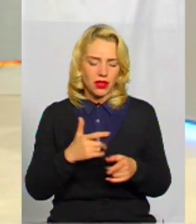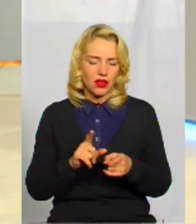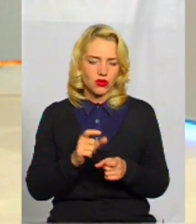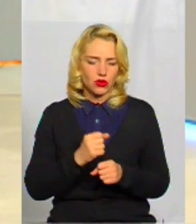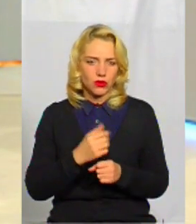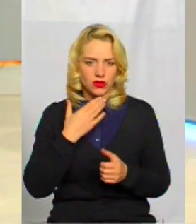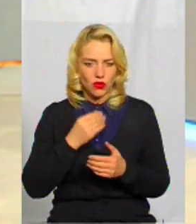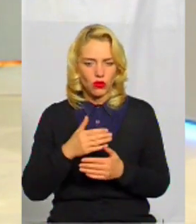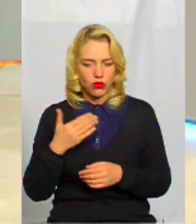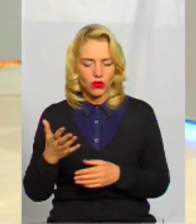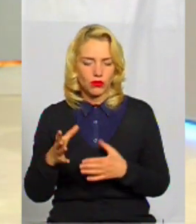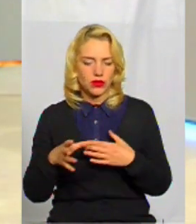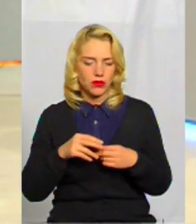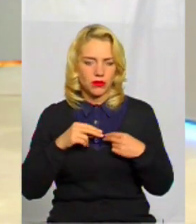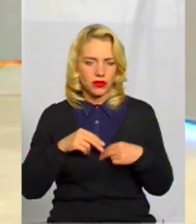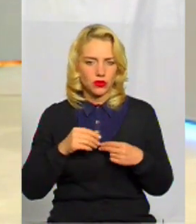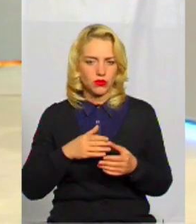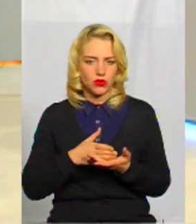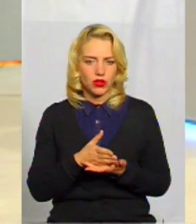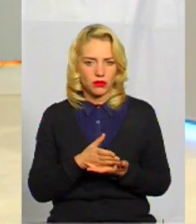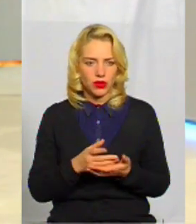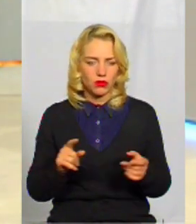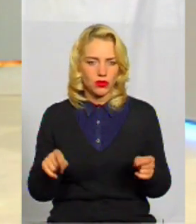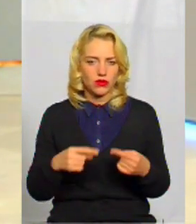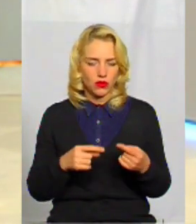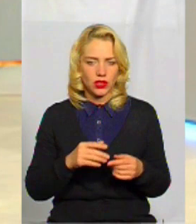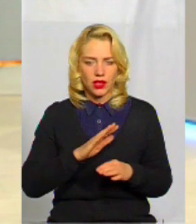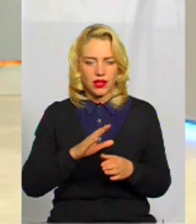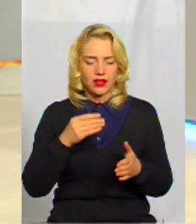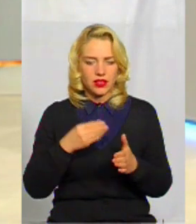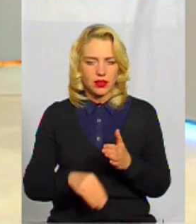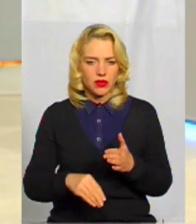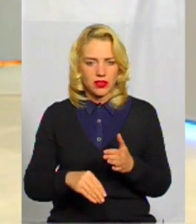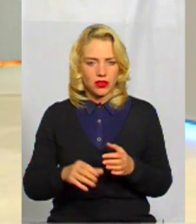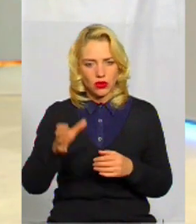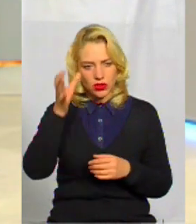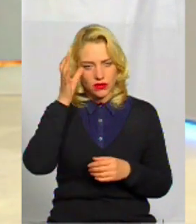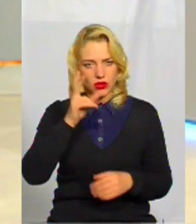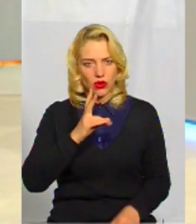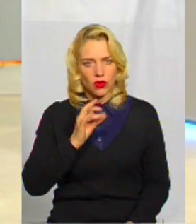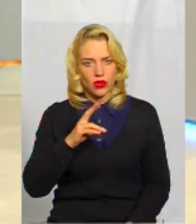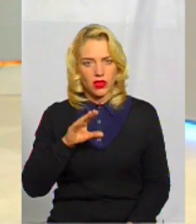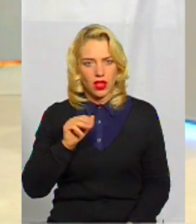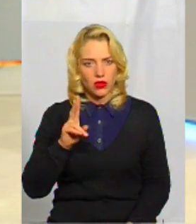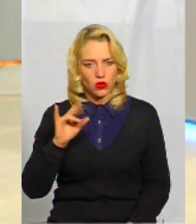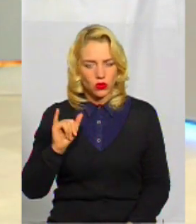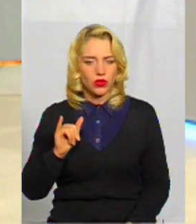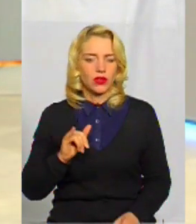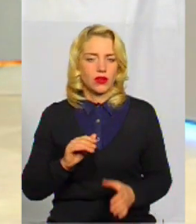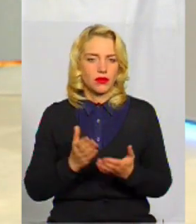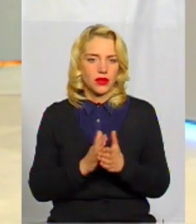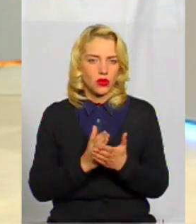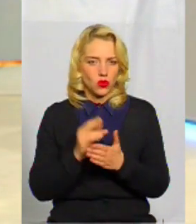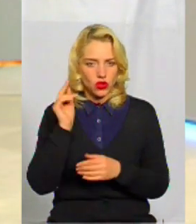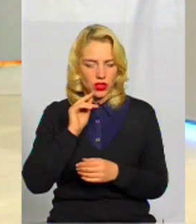робимо, наприклад, ми співпрацюємо в напрямку створення недискримінаційного освітнього контенту в підручниках. Тобто ми,